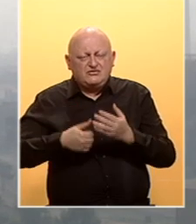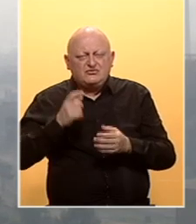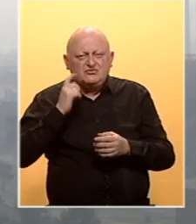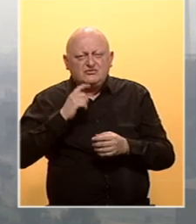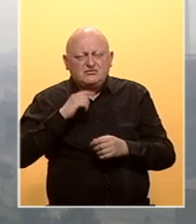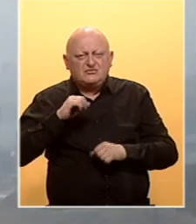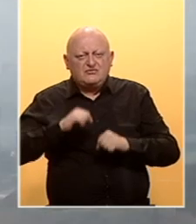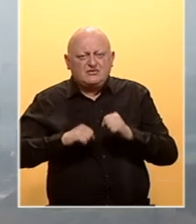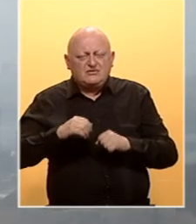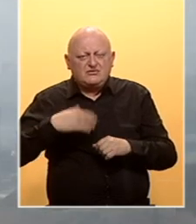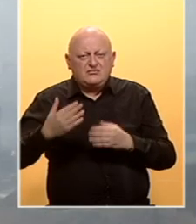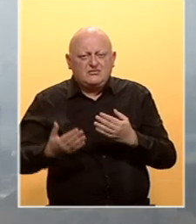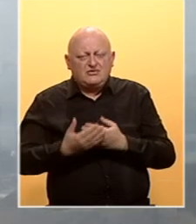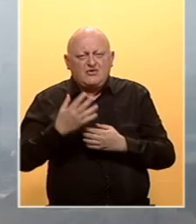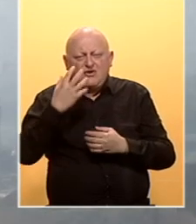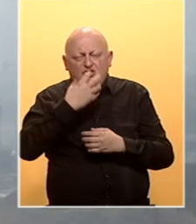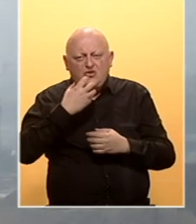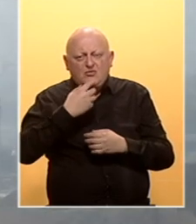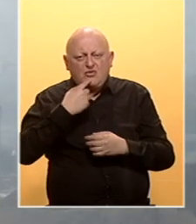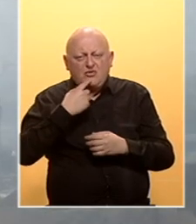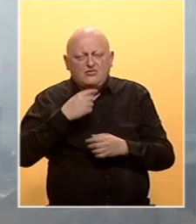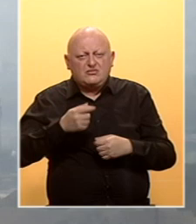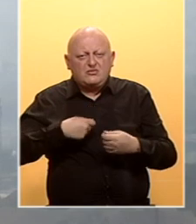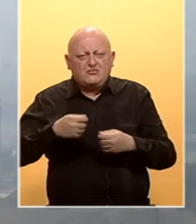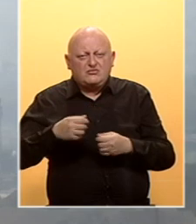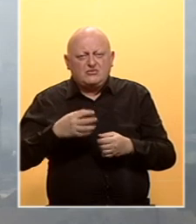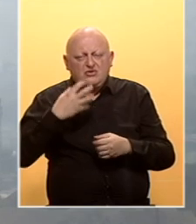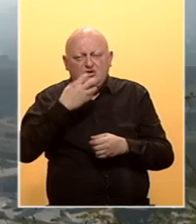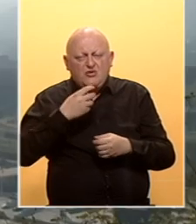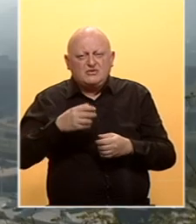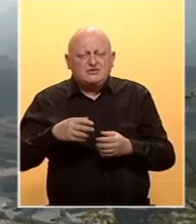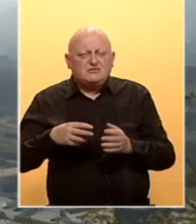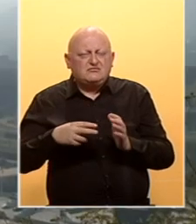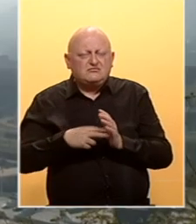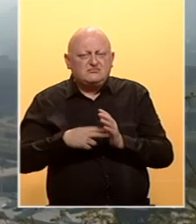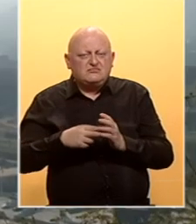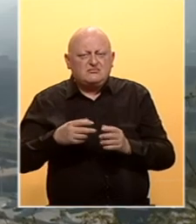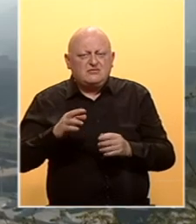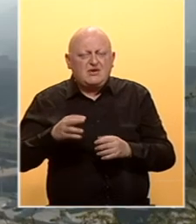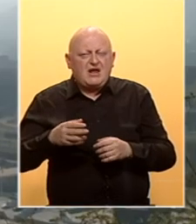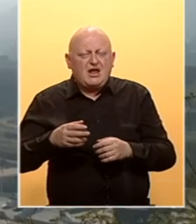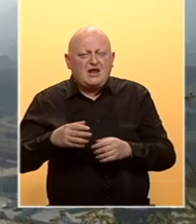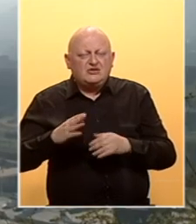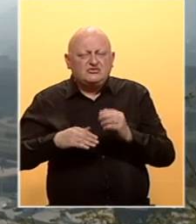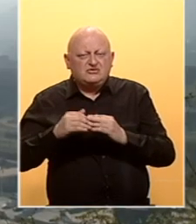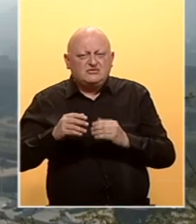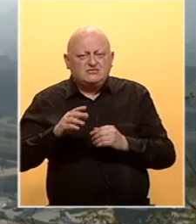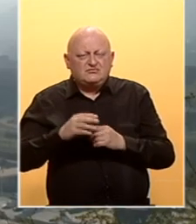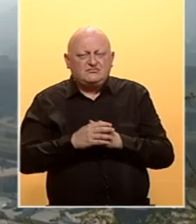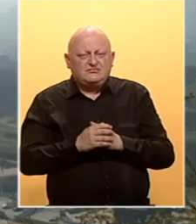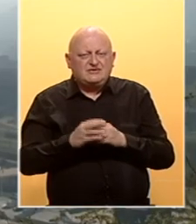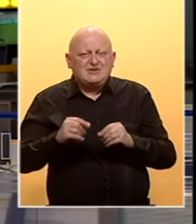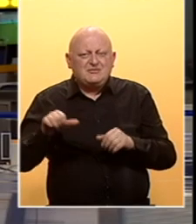Zanjicu i u funkciju biti stavljena nova toplana koja za proizvodnje električne i toplinske energije koristi ekološki prihvatljivi zemni plin.